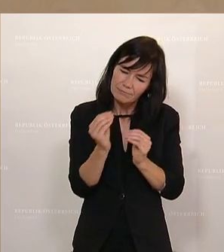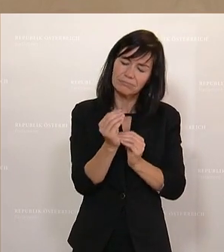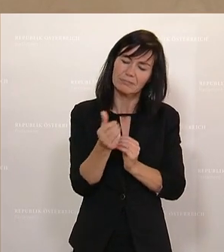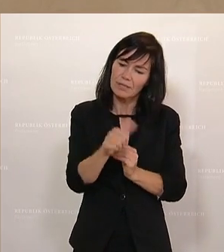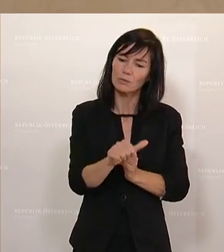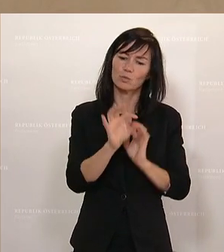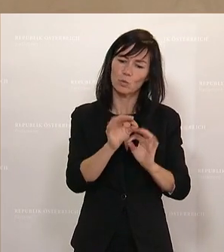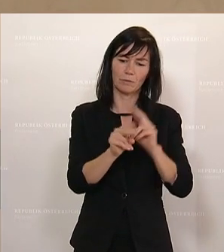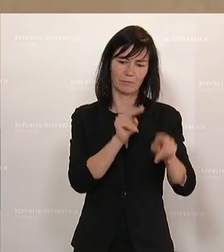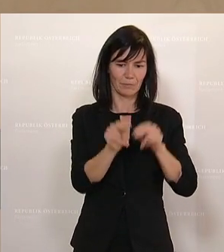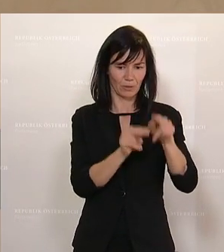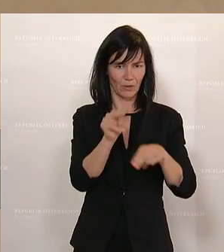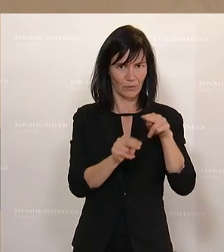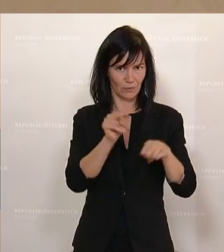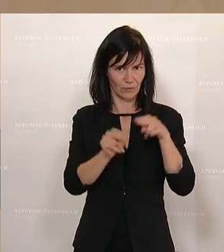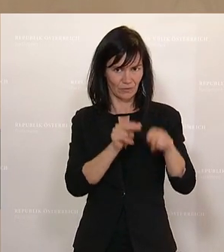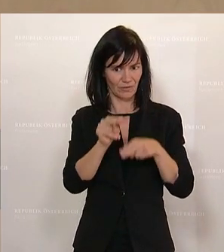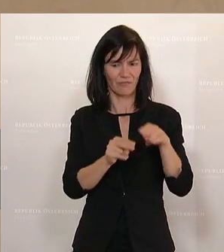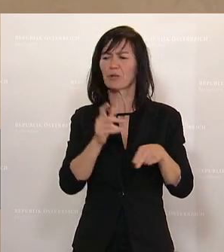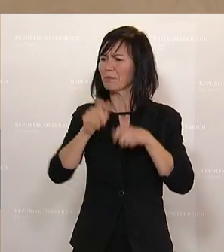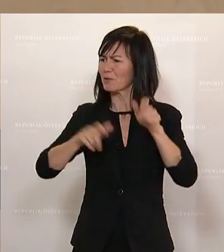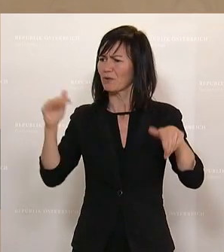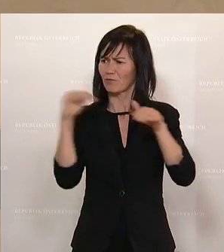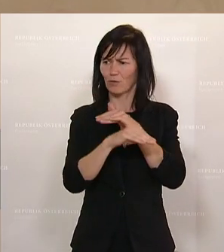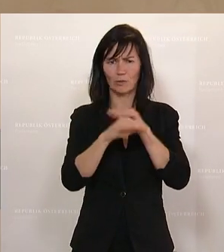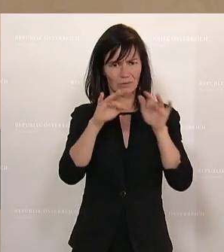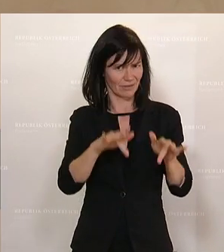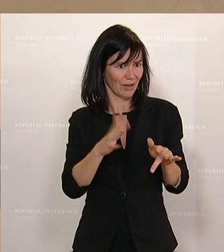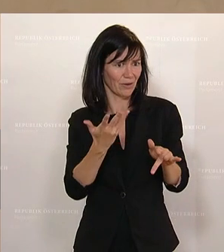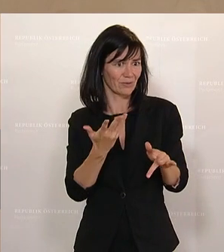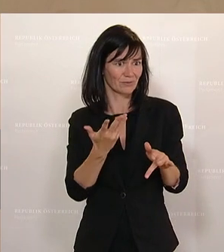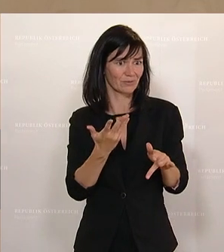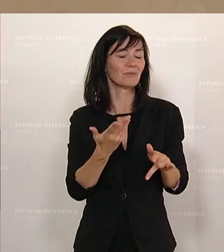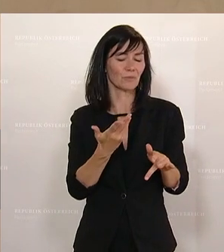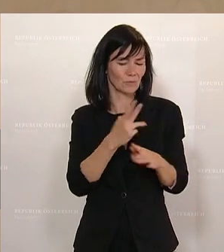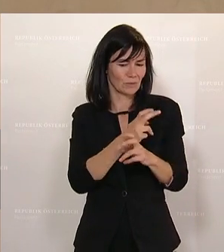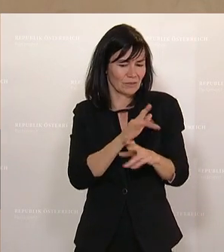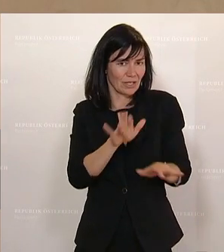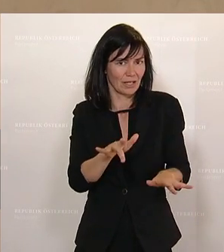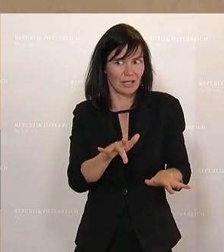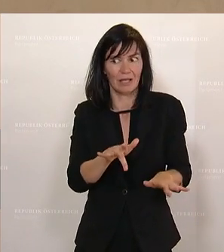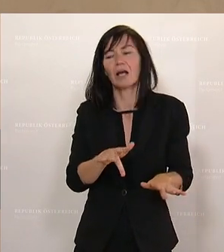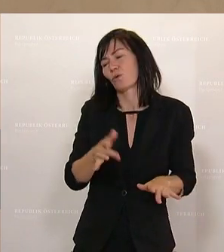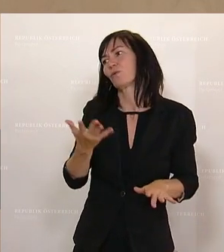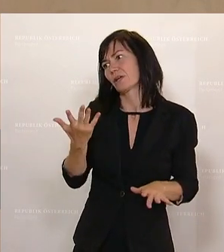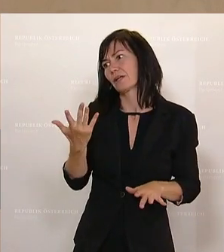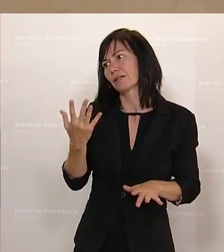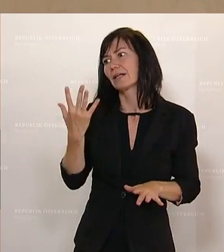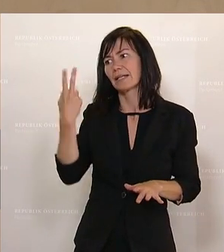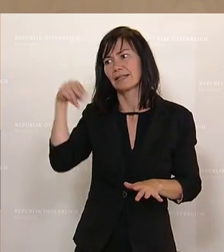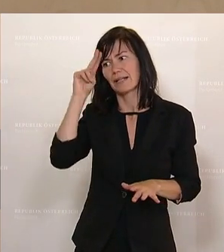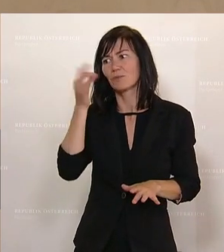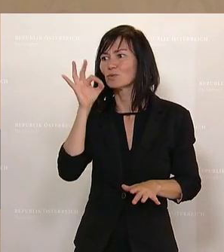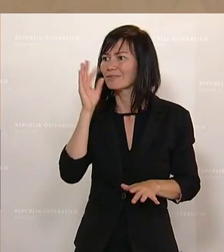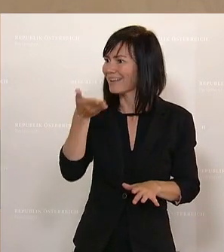Betreuung von geflüchteten Menschen in Österreich. Und meine Damen und Herren von der FPÖ, ja, dazu stehen wir. Und wenn ihr